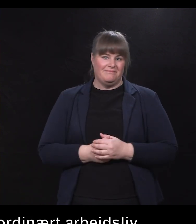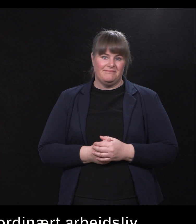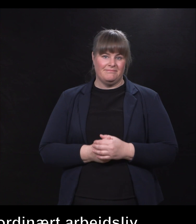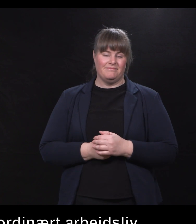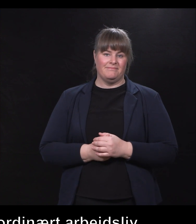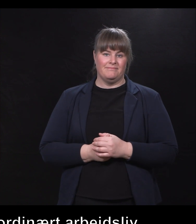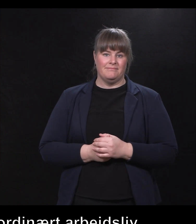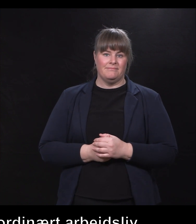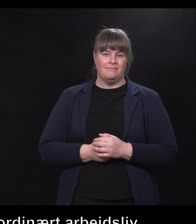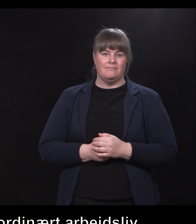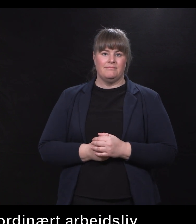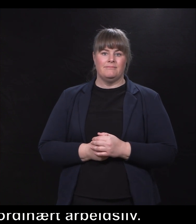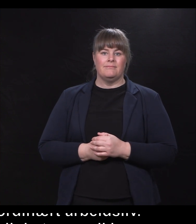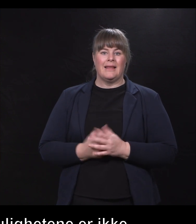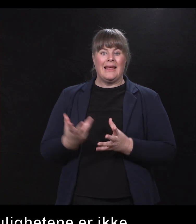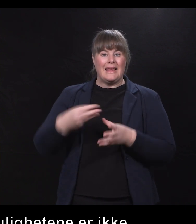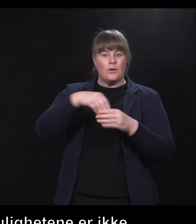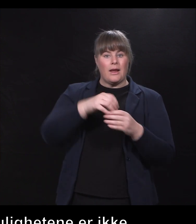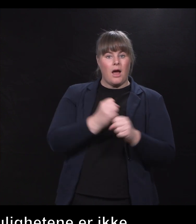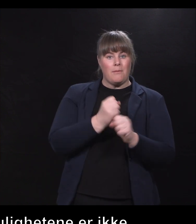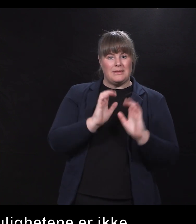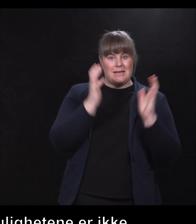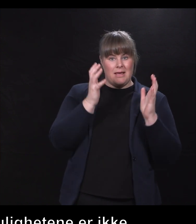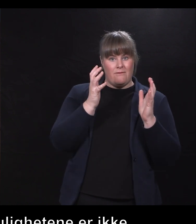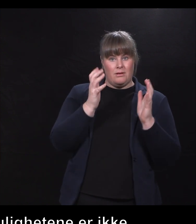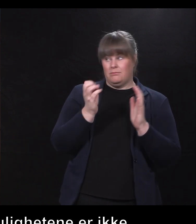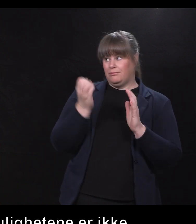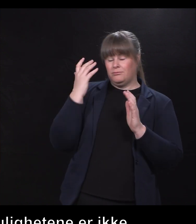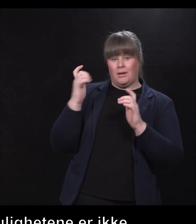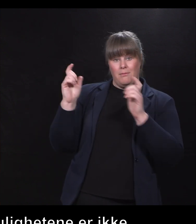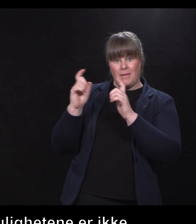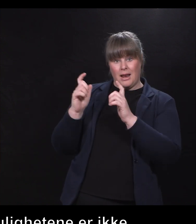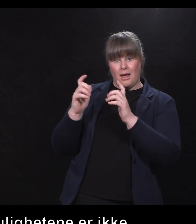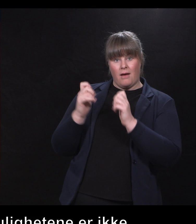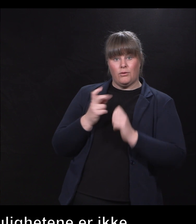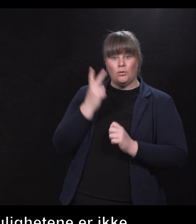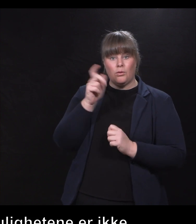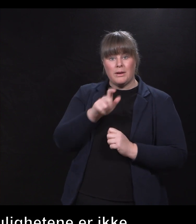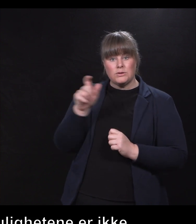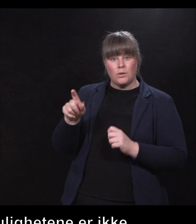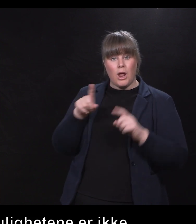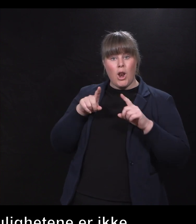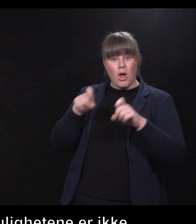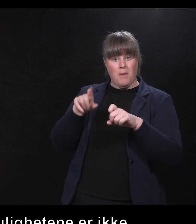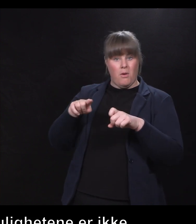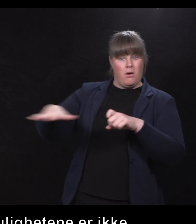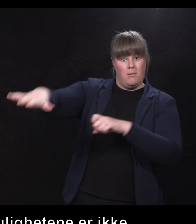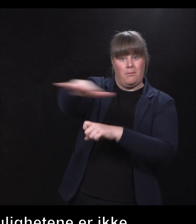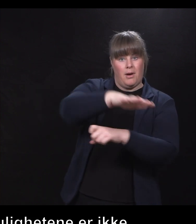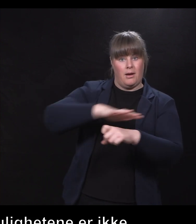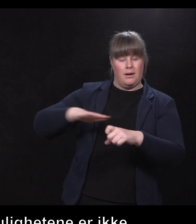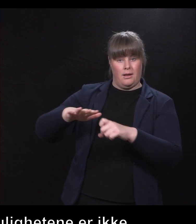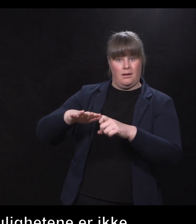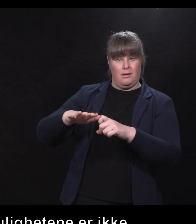Inkluderende arbeidsliv. Her er det et bilde på veggen av to som løper på en bane. En